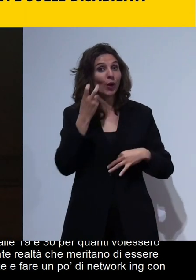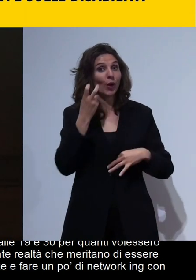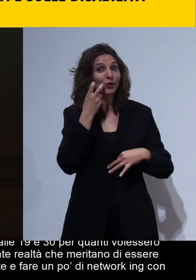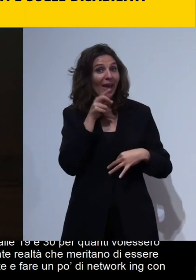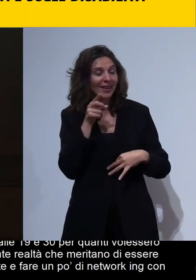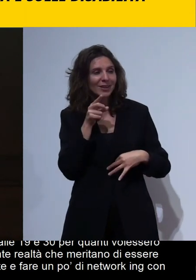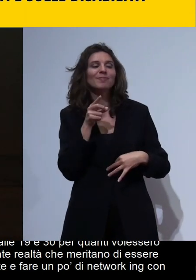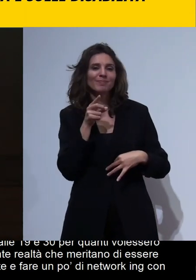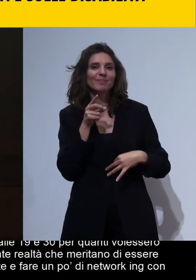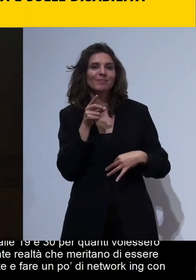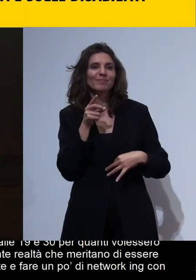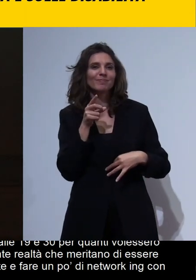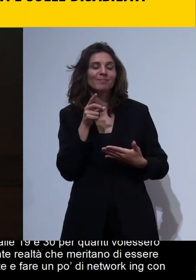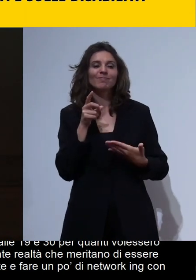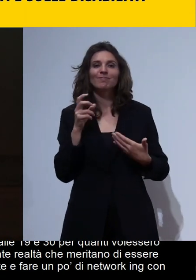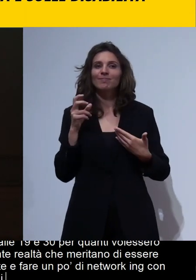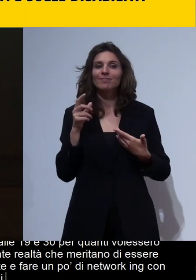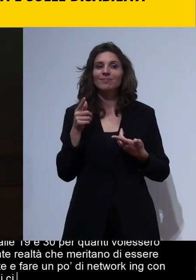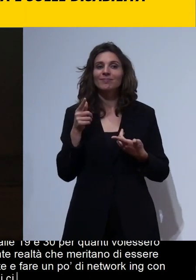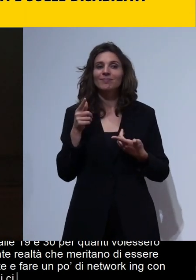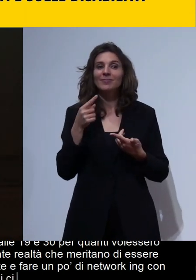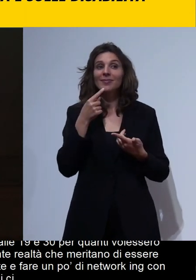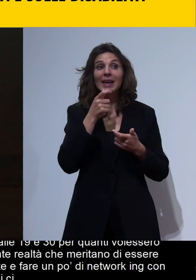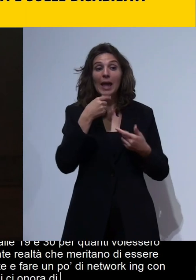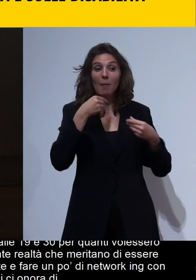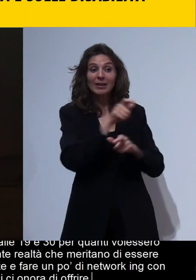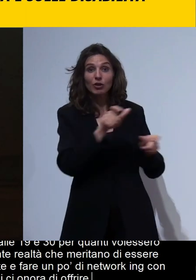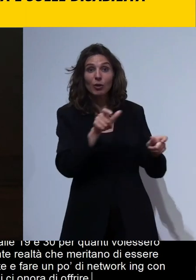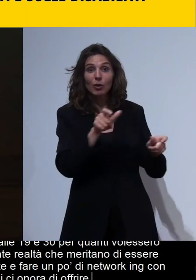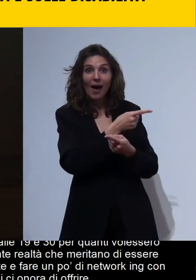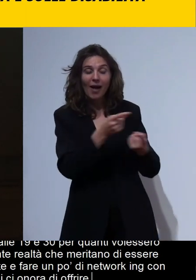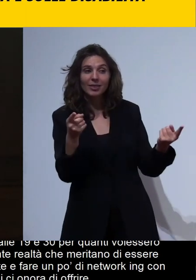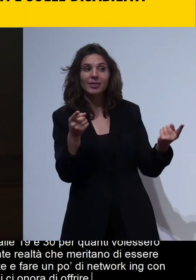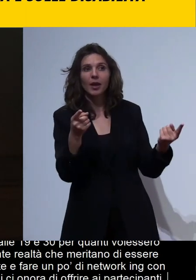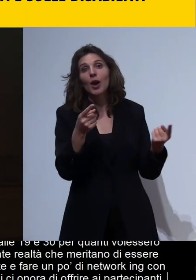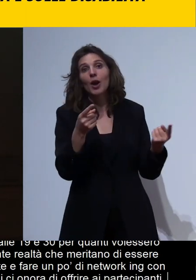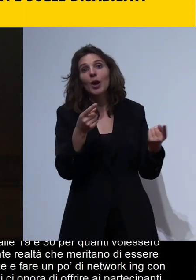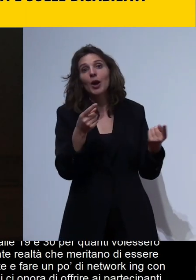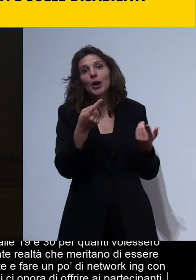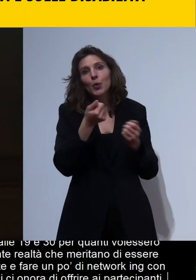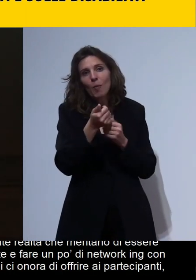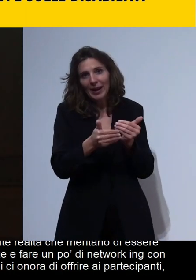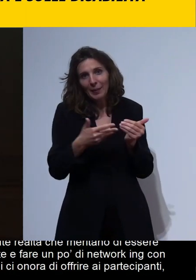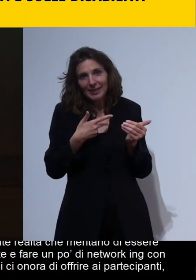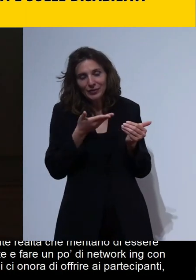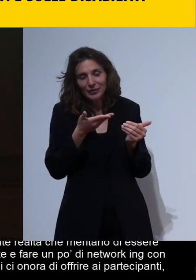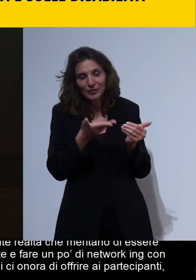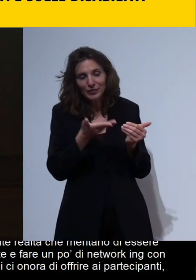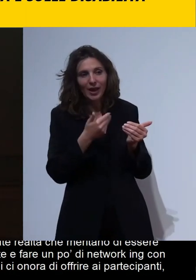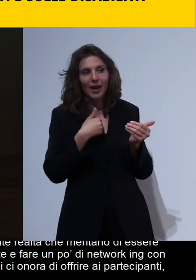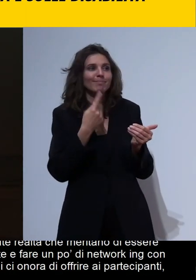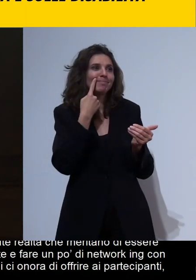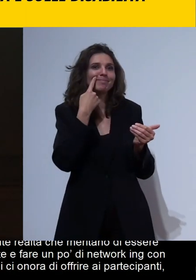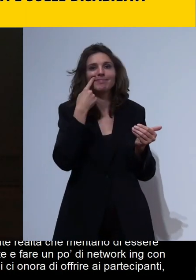di offrire ai partecipanti chiaramente in un numero limitato per questioni